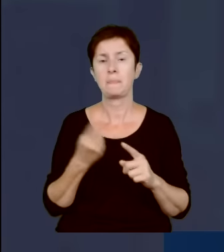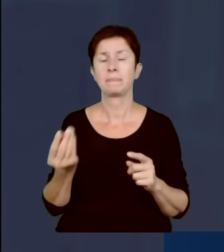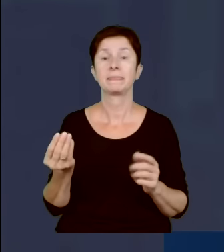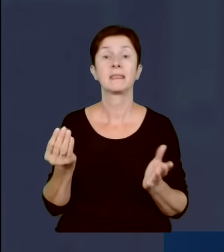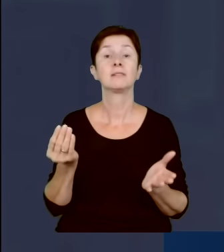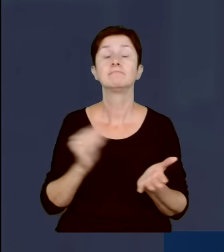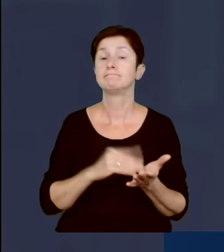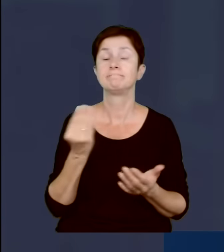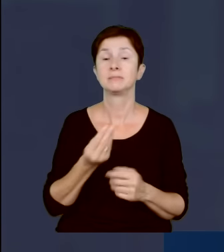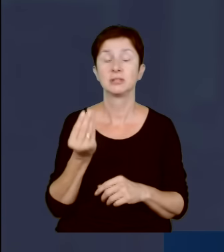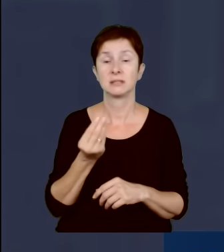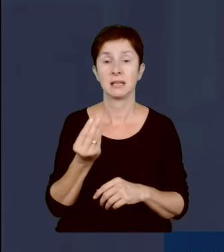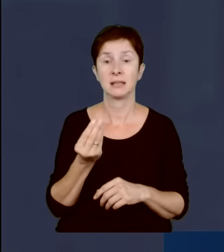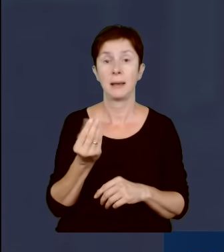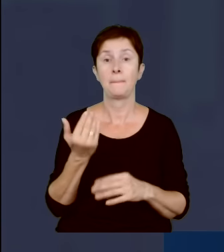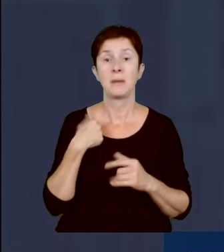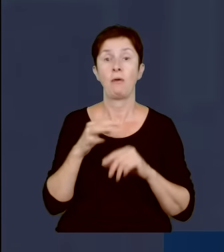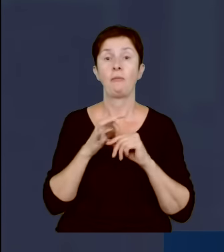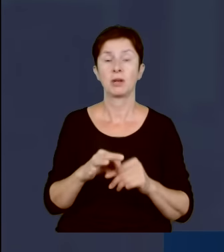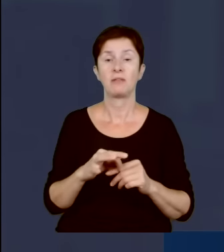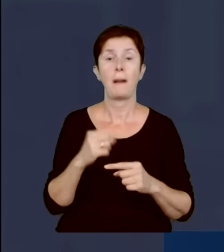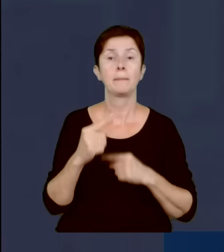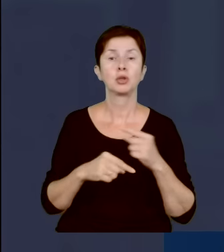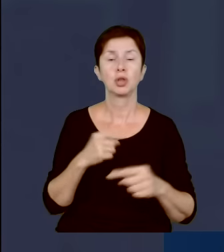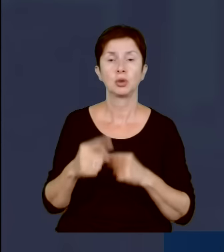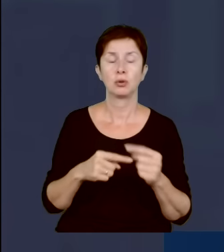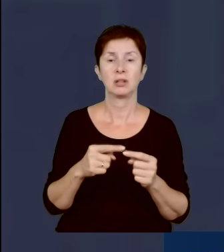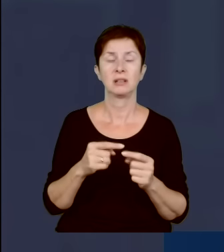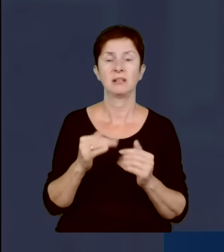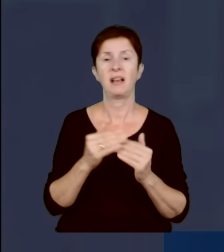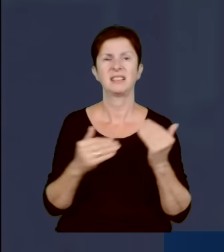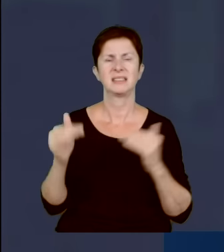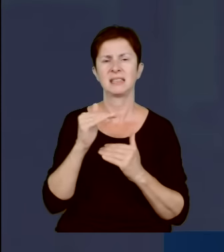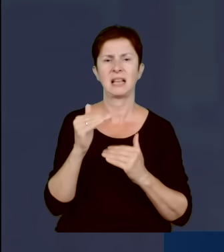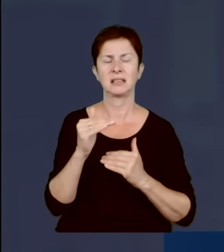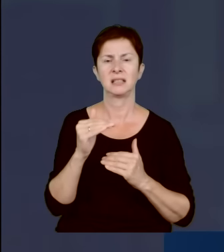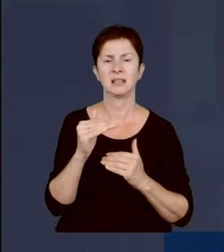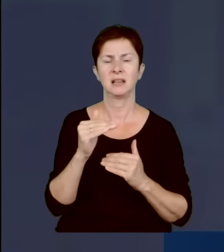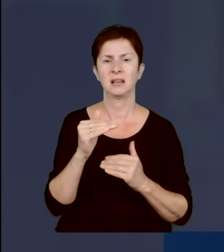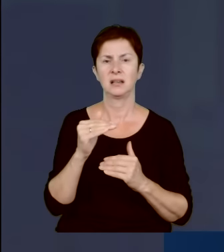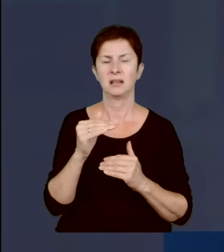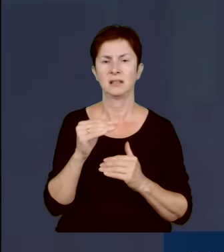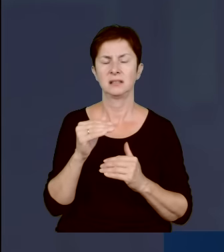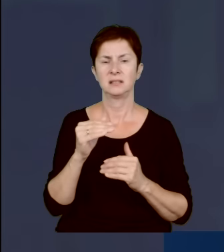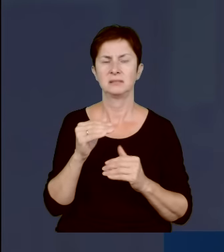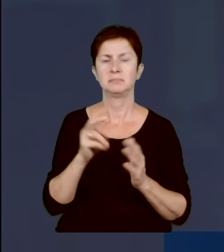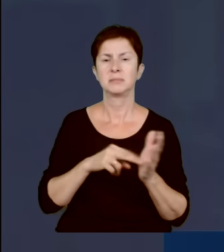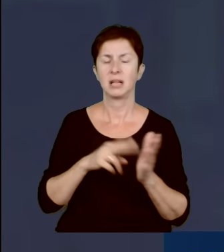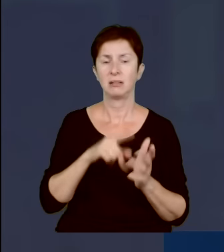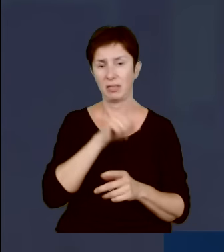wprowadzenia procedury nadmiernego deficytu przez Unię Europejską, a więc przez Niemcy